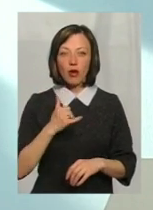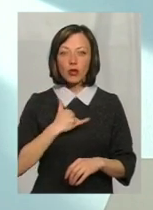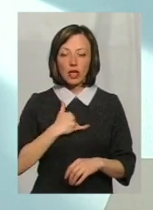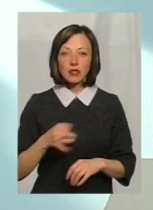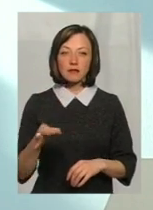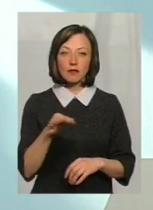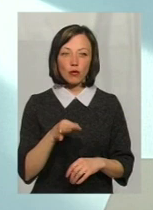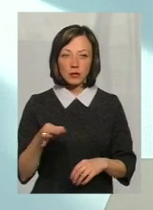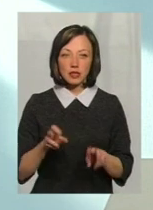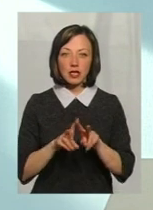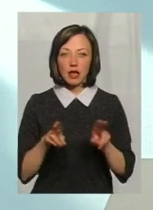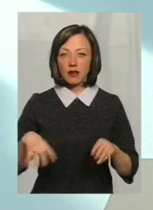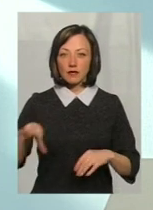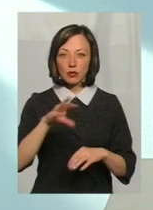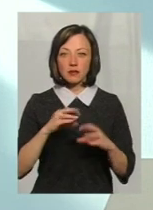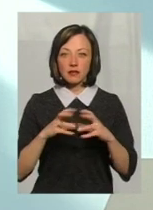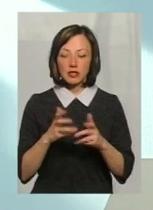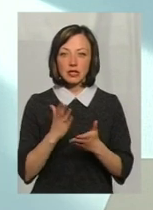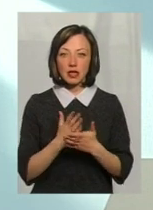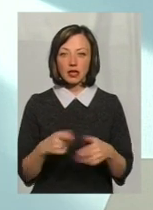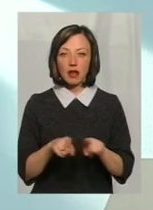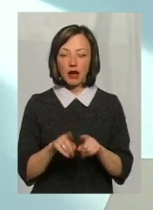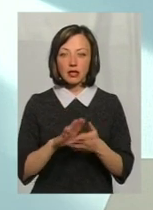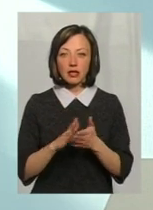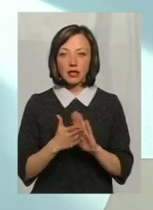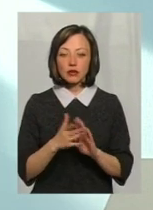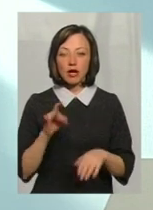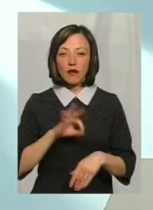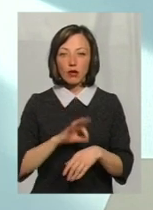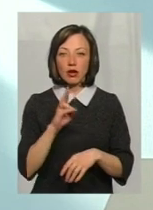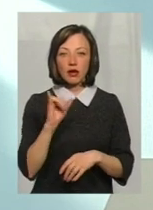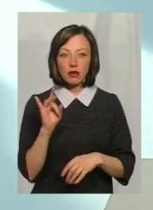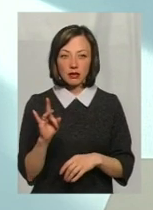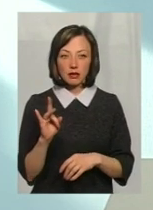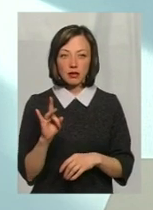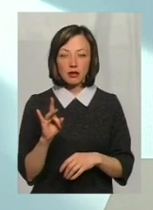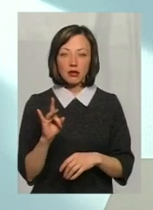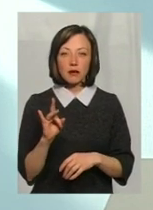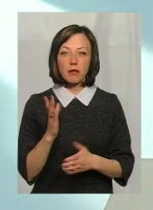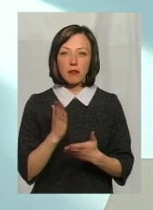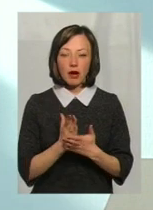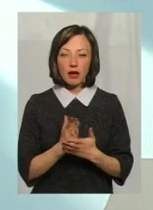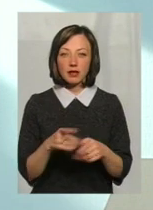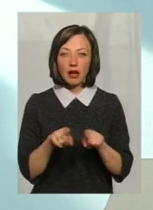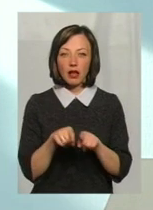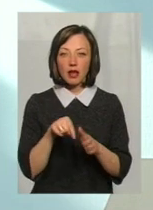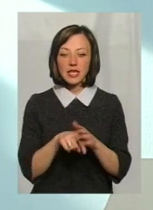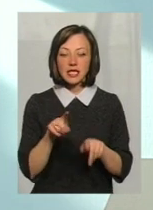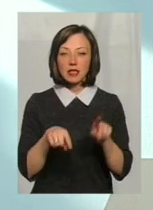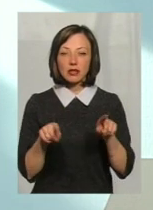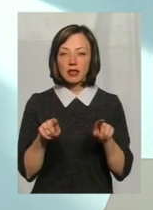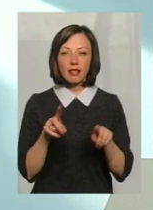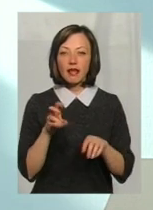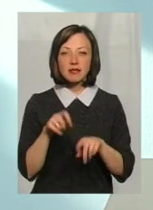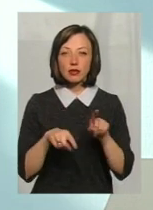області, як і кругом світі, є така тенденція, що захворювання на кір, вона в принципі має такий характер сезонний, не